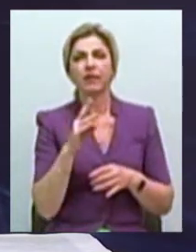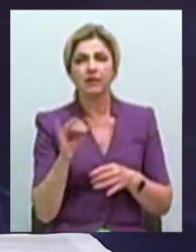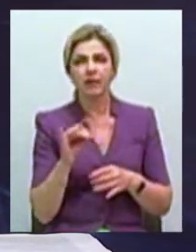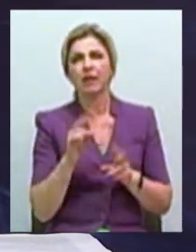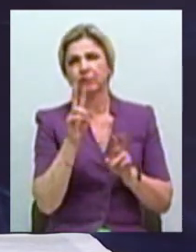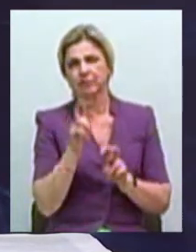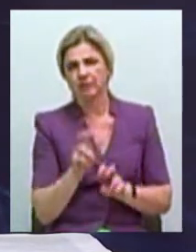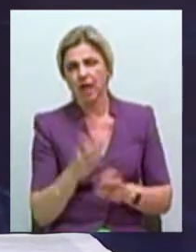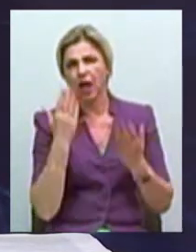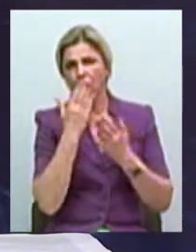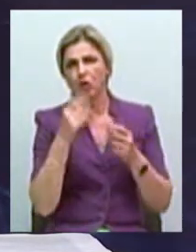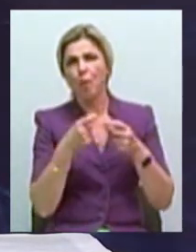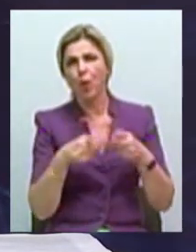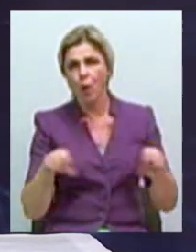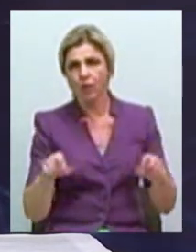кинопленка,